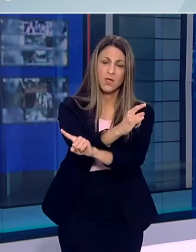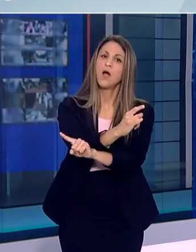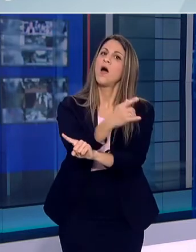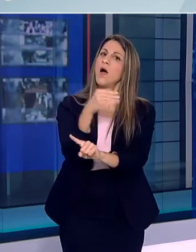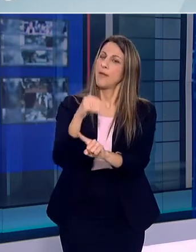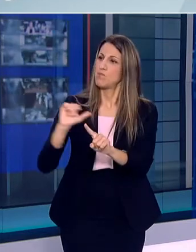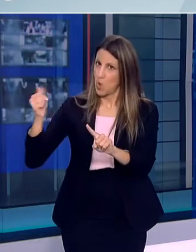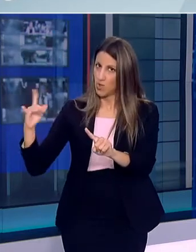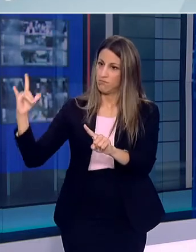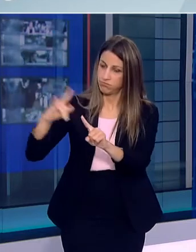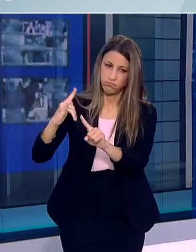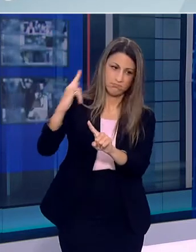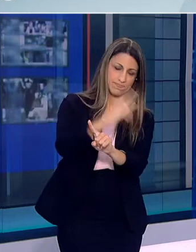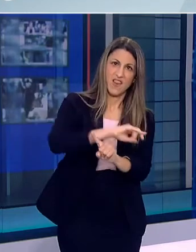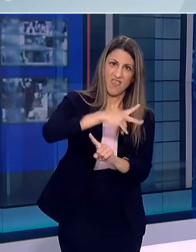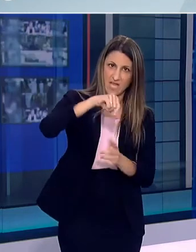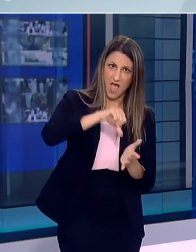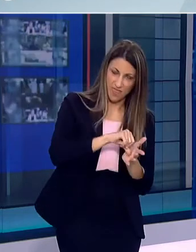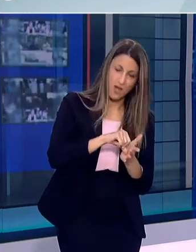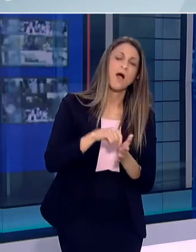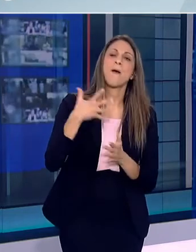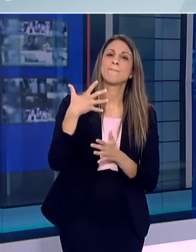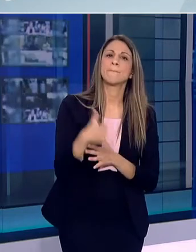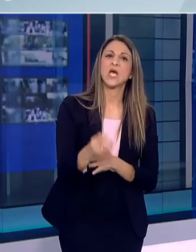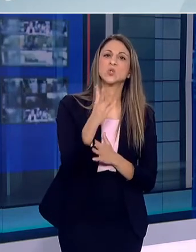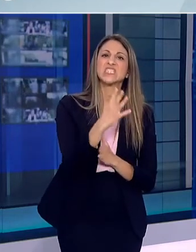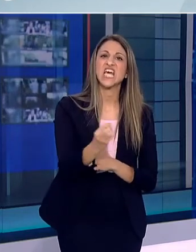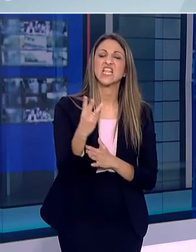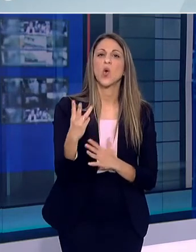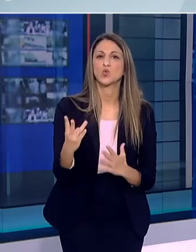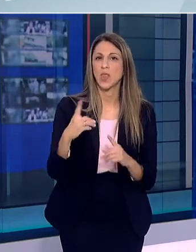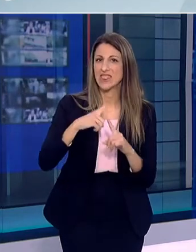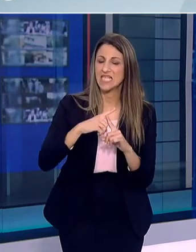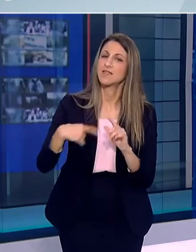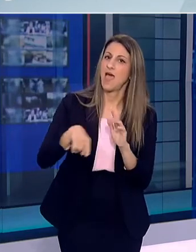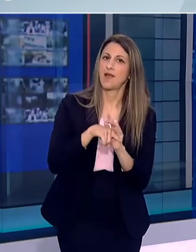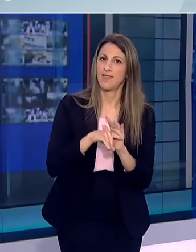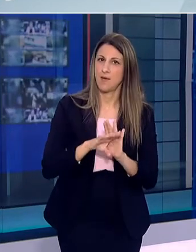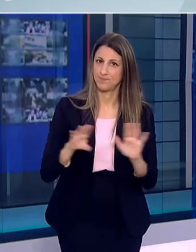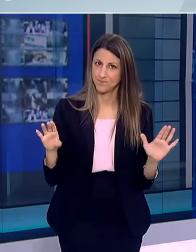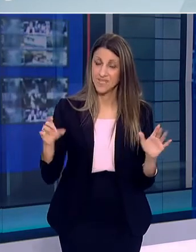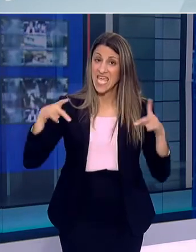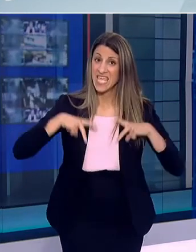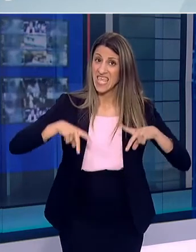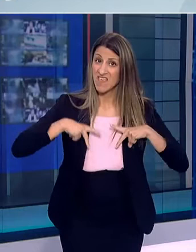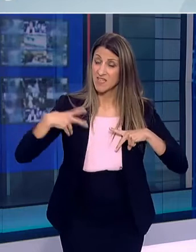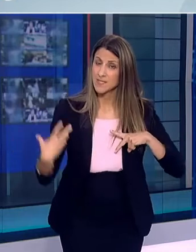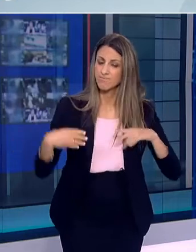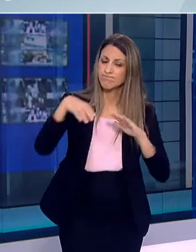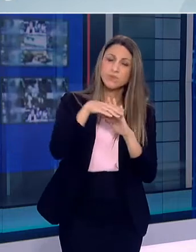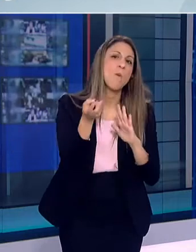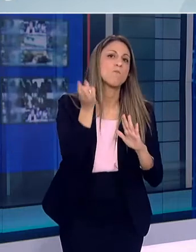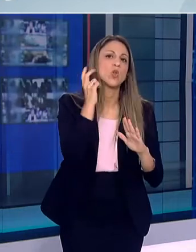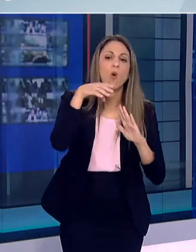και τα 548 τεστ ήταν αρνητικά Η κυβέρνηση δίνει τη μέγιστη προσοχή και φροντίδα στη θέση ψυχιονομικών πρωτοκόλων